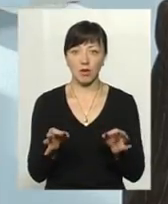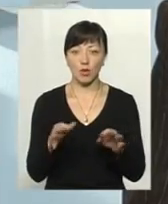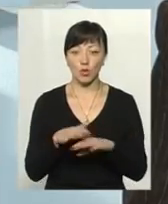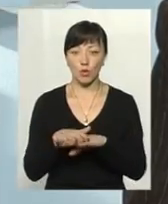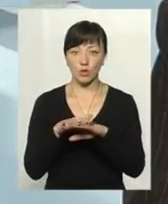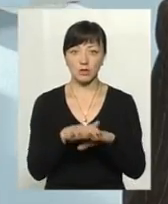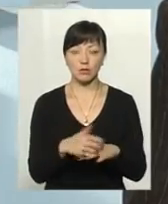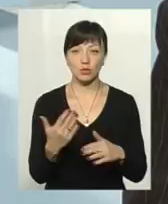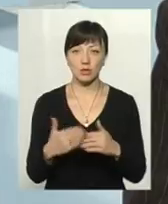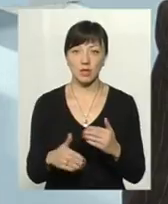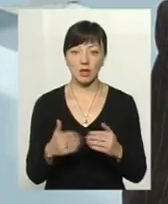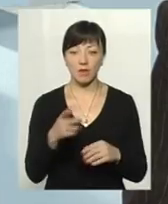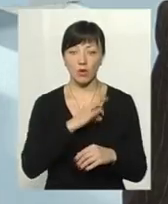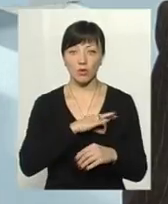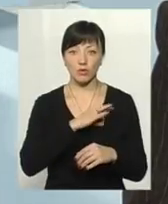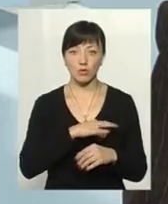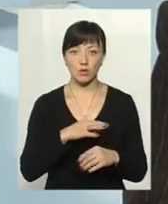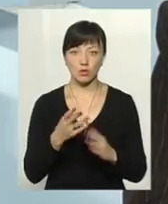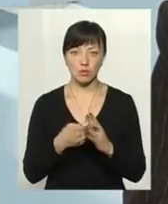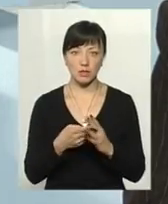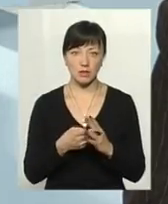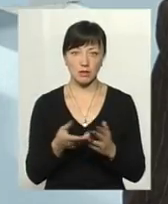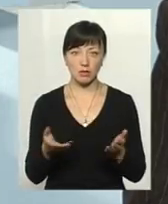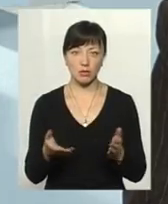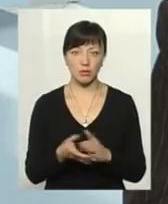перераховані. Тобто, він собі користується субсидією.